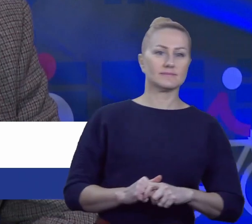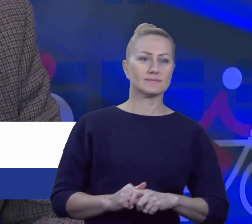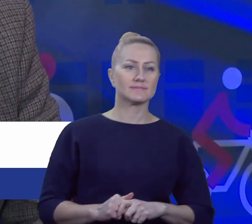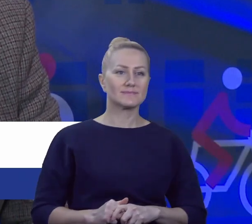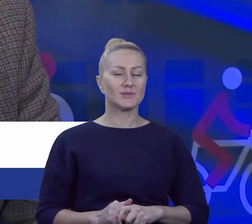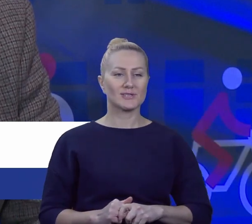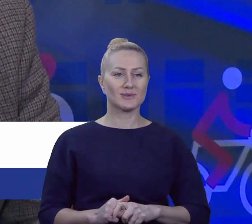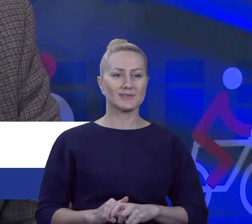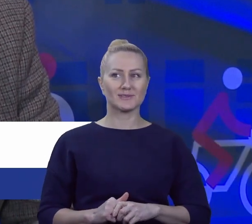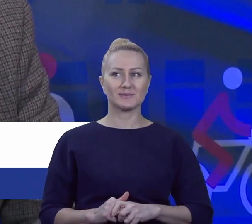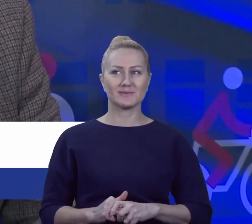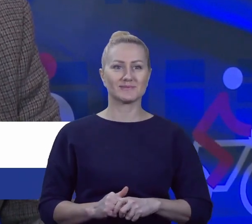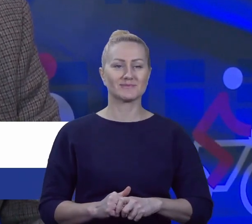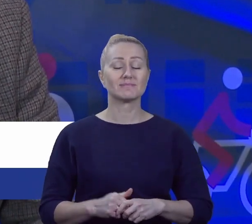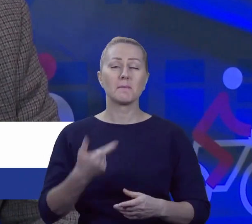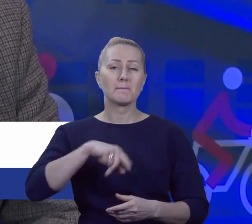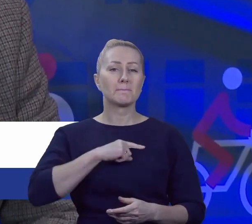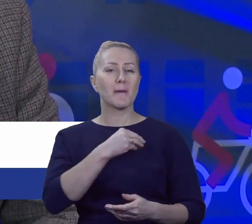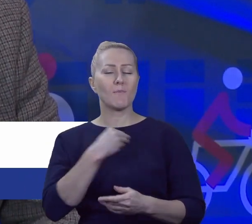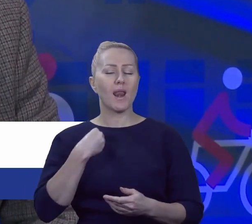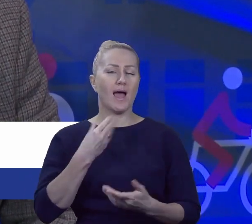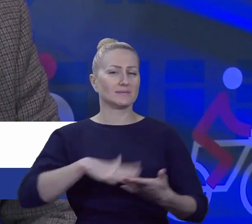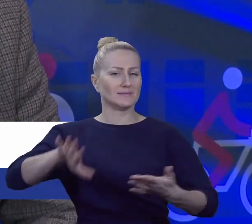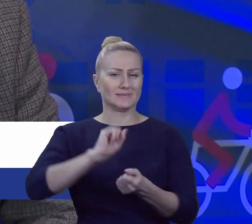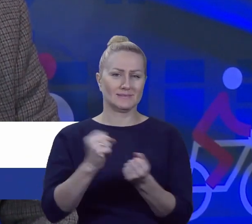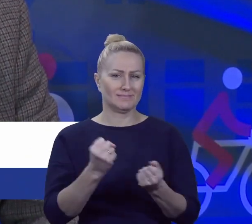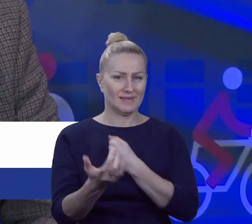krytyczni i myślę, że od tego trzeba zacząć.